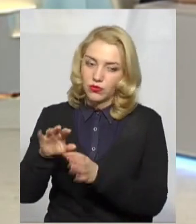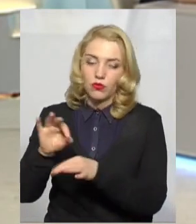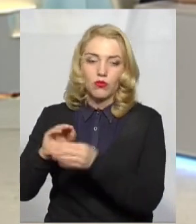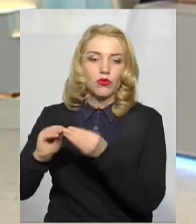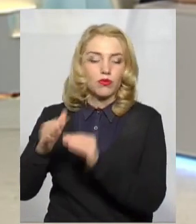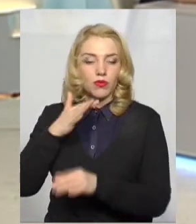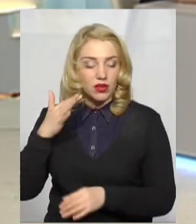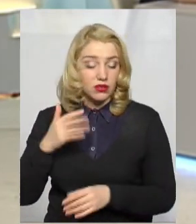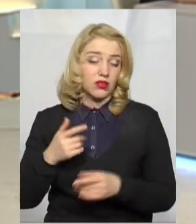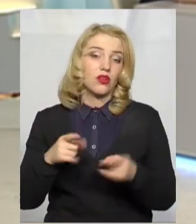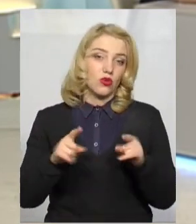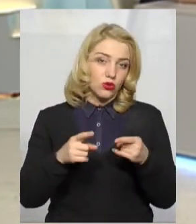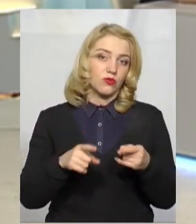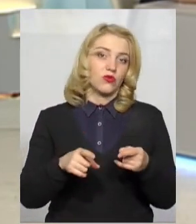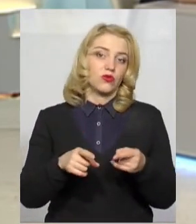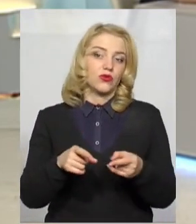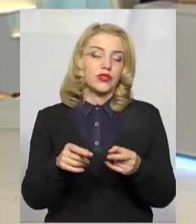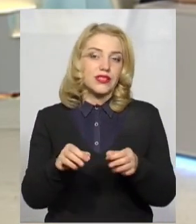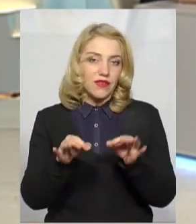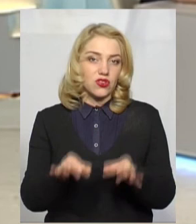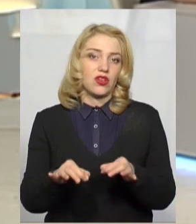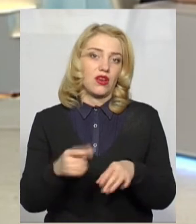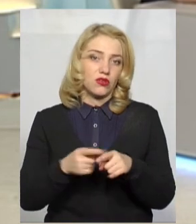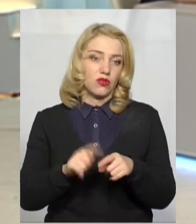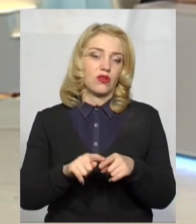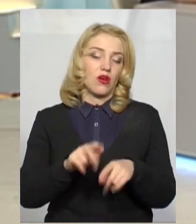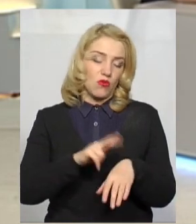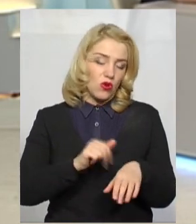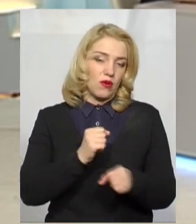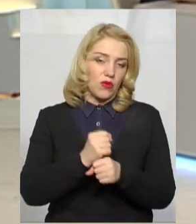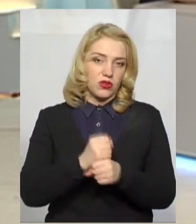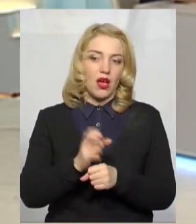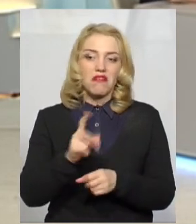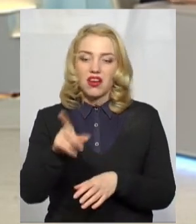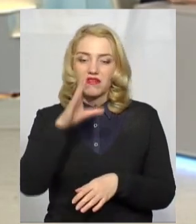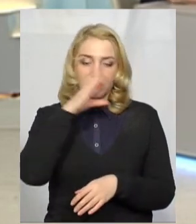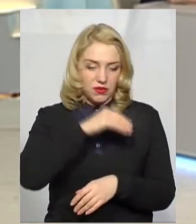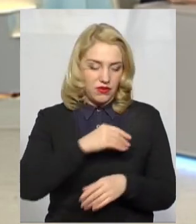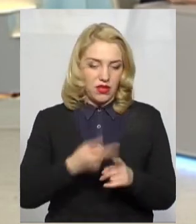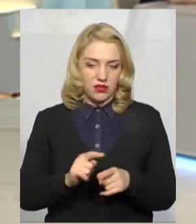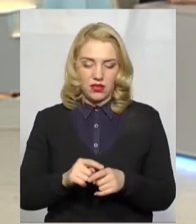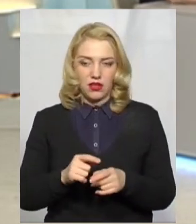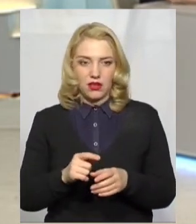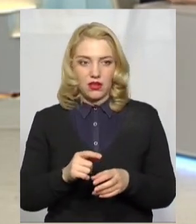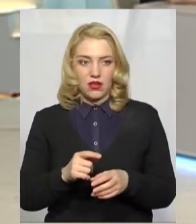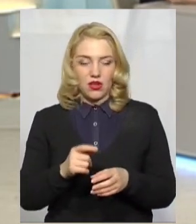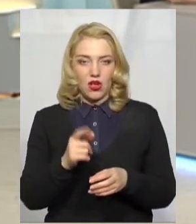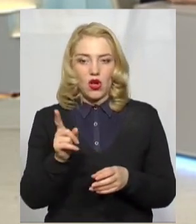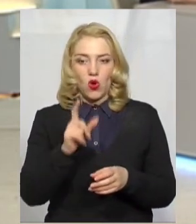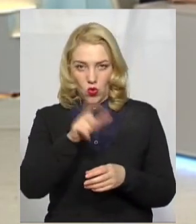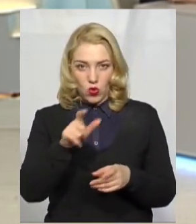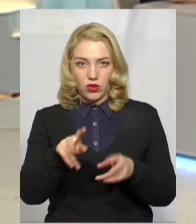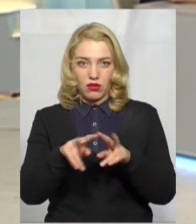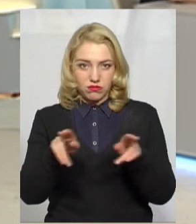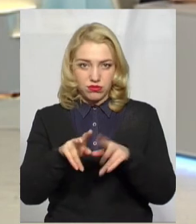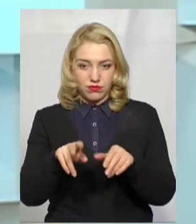Тому, звичайно, працівники поліції працюють далі по всіх тих. же справляєтесь? Тією ж кількістю людей? Чи, можливо, якийсь резерв, чи ресурс? На